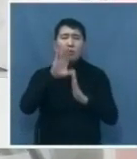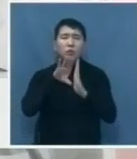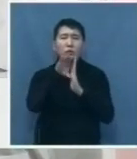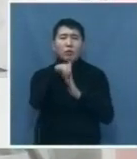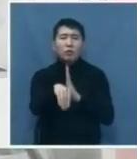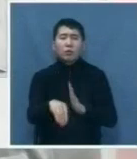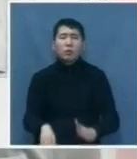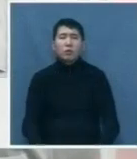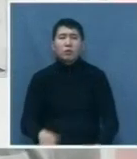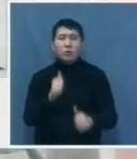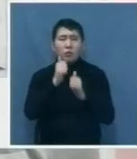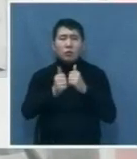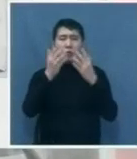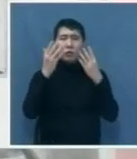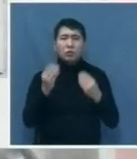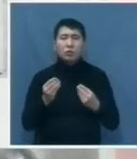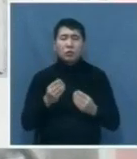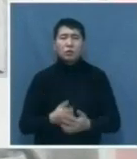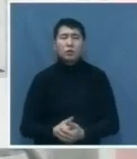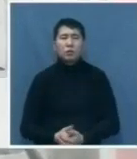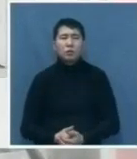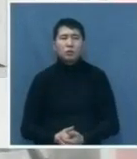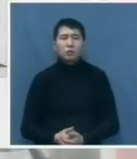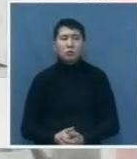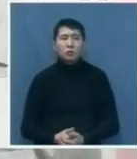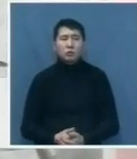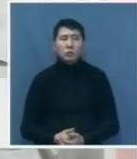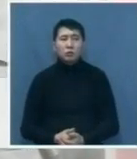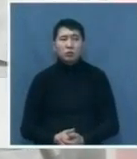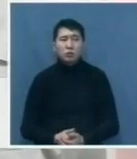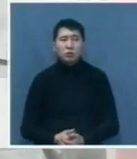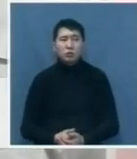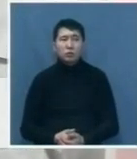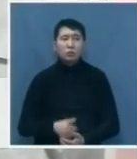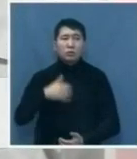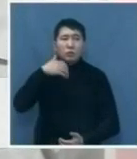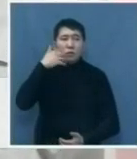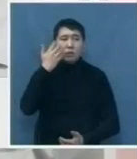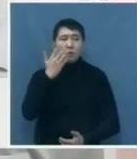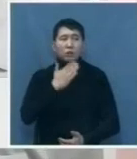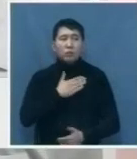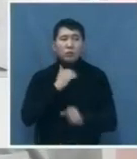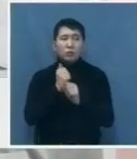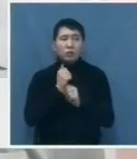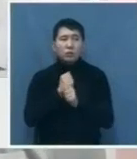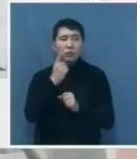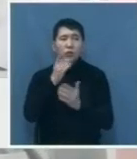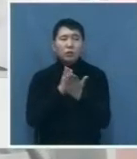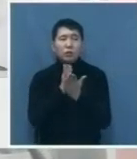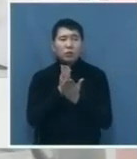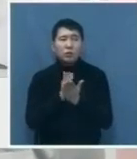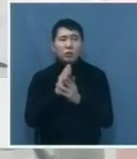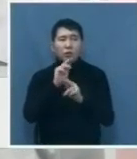ежедневно в рутинной своей практике. Потому что, когда мы делаем одну операцию, мы не только